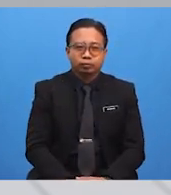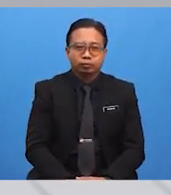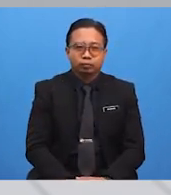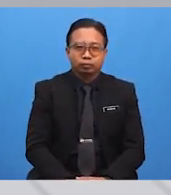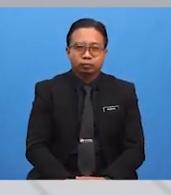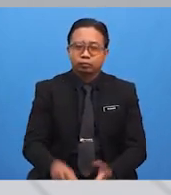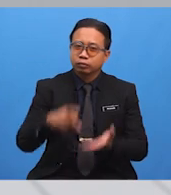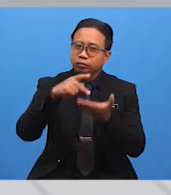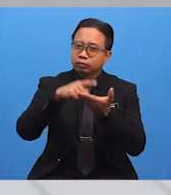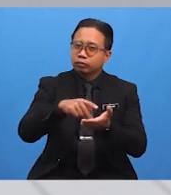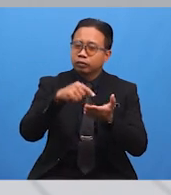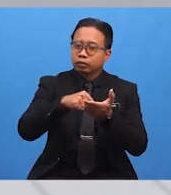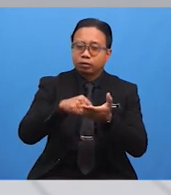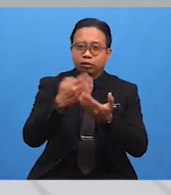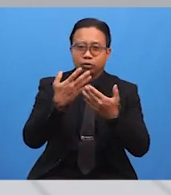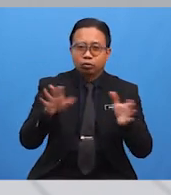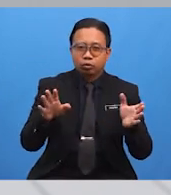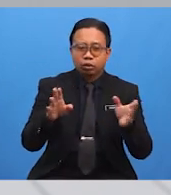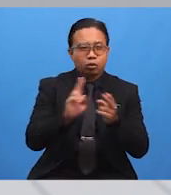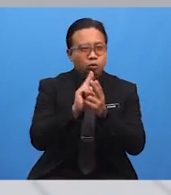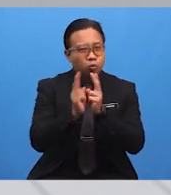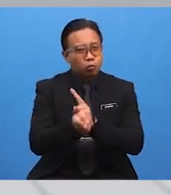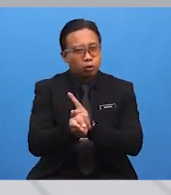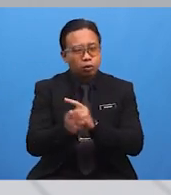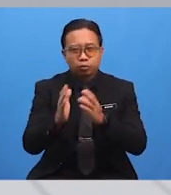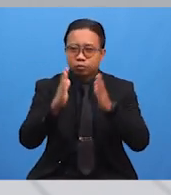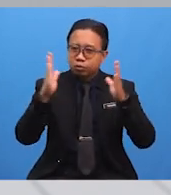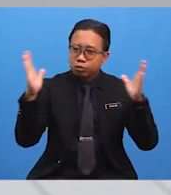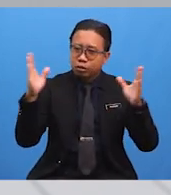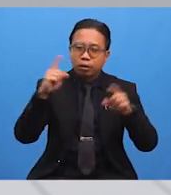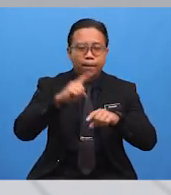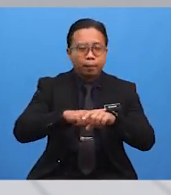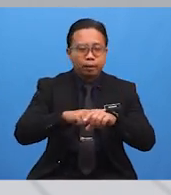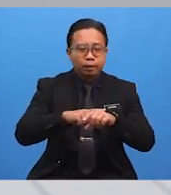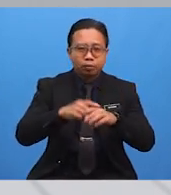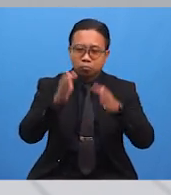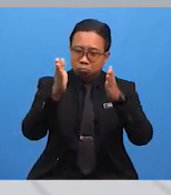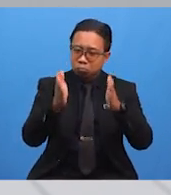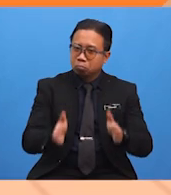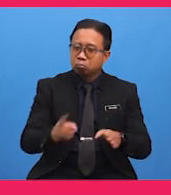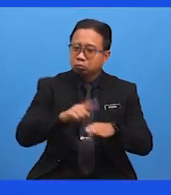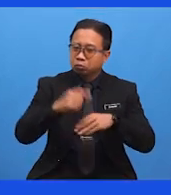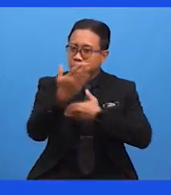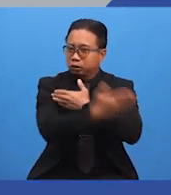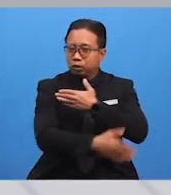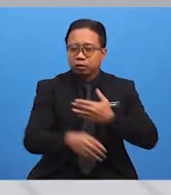Kesan-kesan ini telah membawa perubahan yang besar kepada penduduk di negara ini.